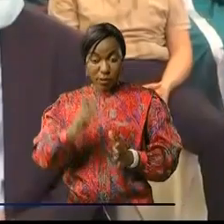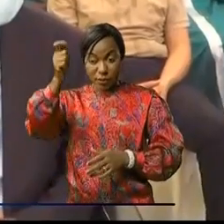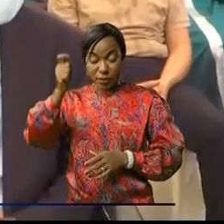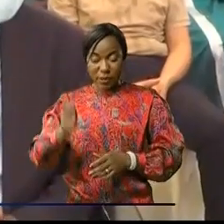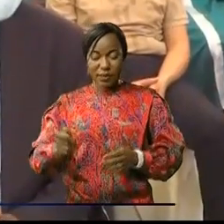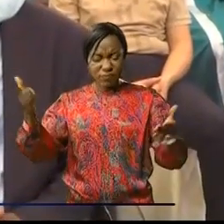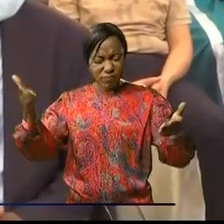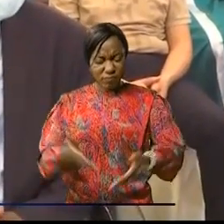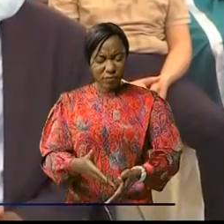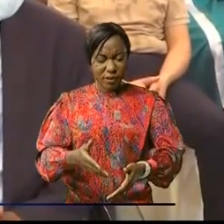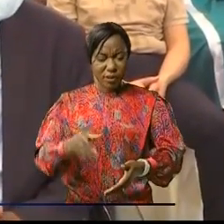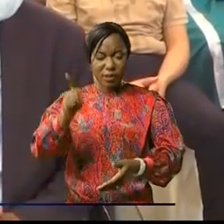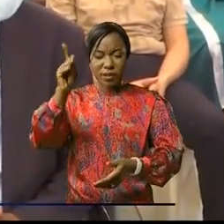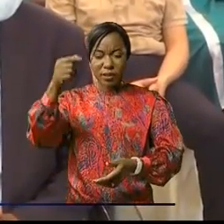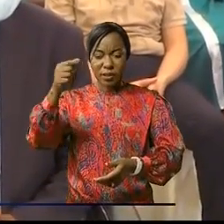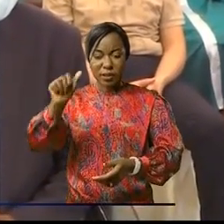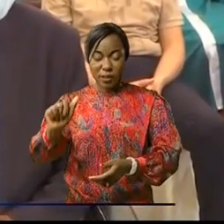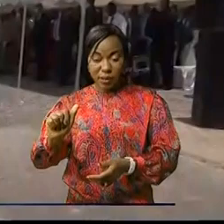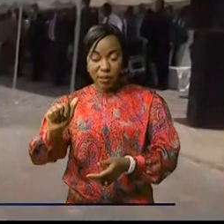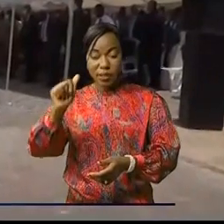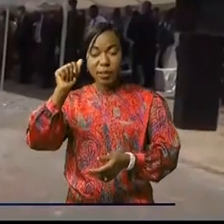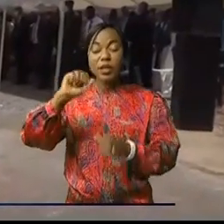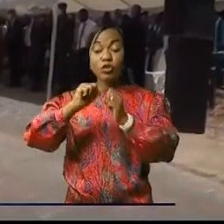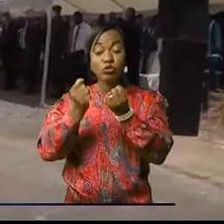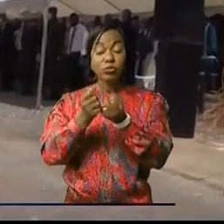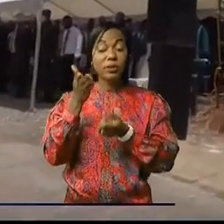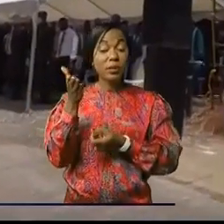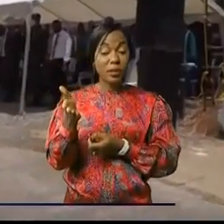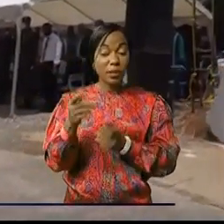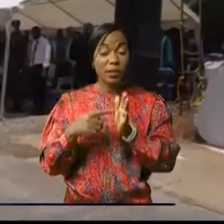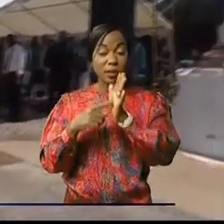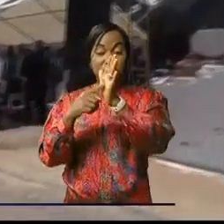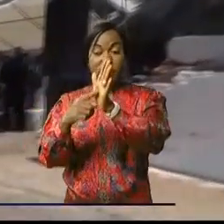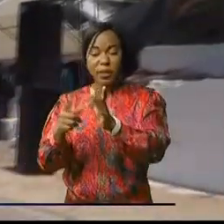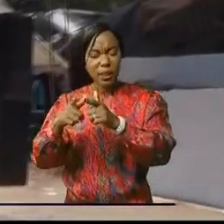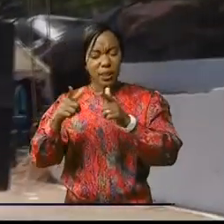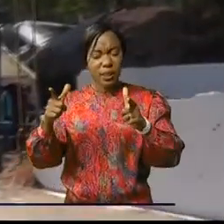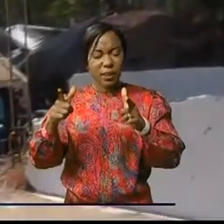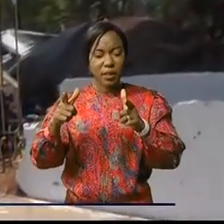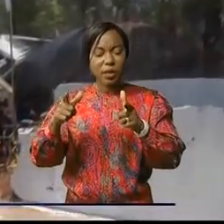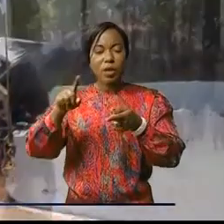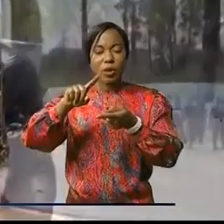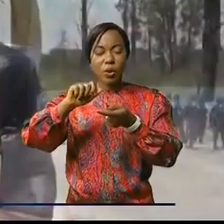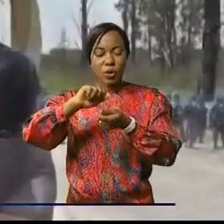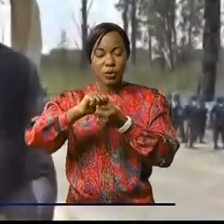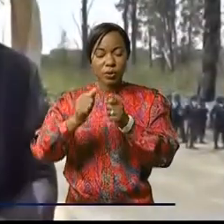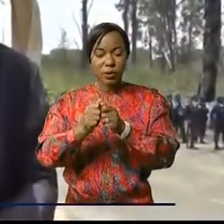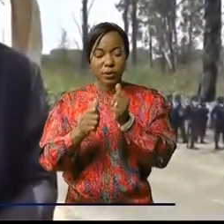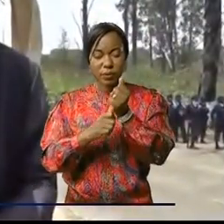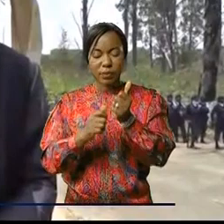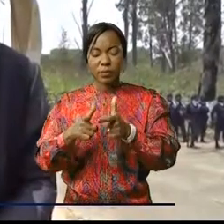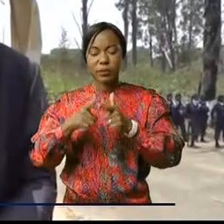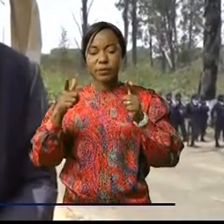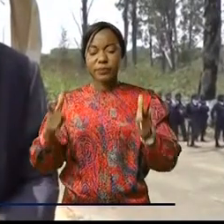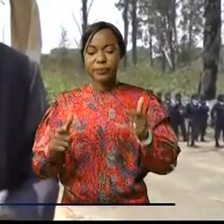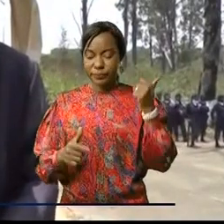'en présence du DGA d'Afri-Dex Marcel Mbouillou qui a représenté à cette cérémonie le grand amiral Baudouin Liwanga. Il s